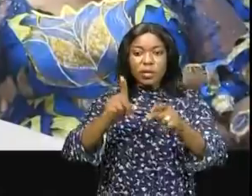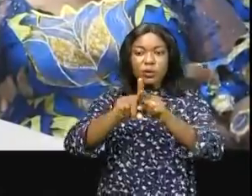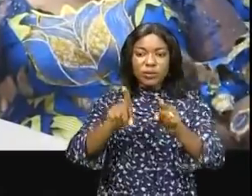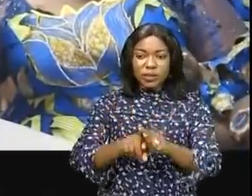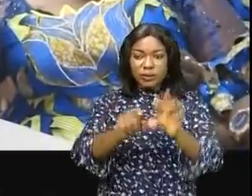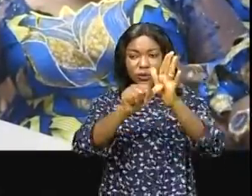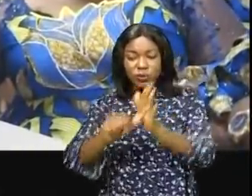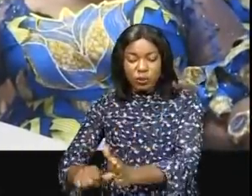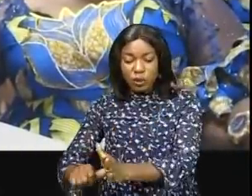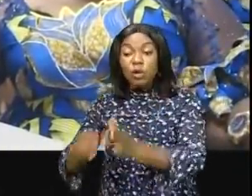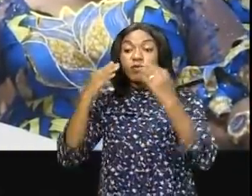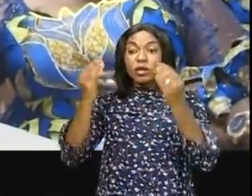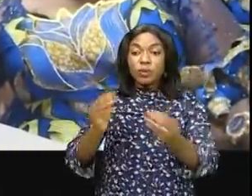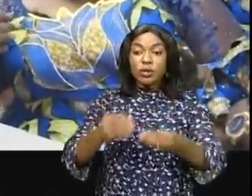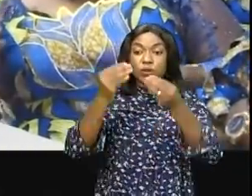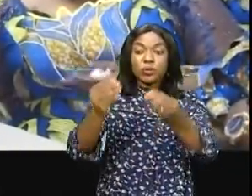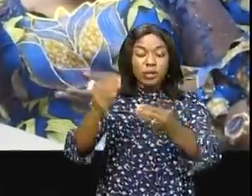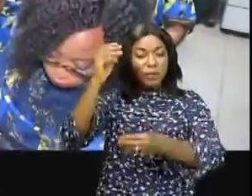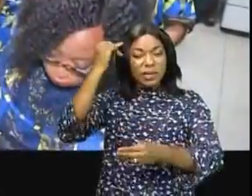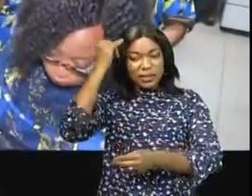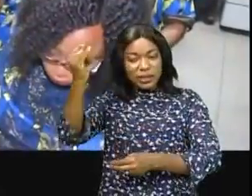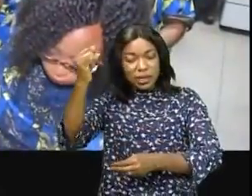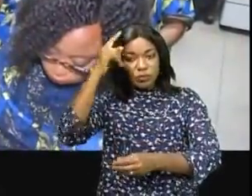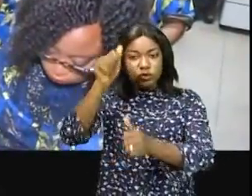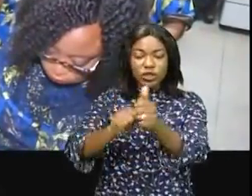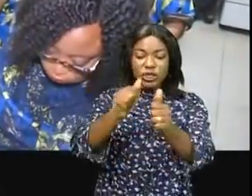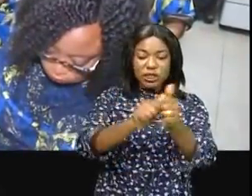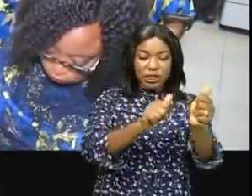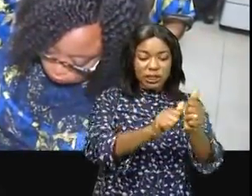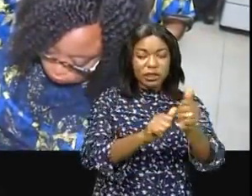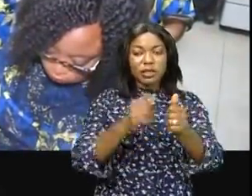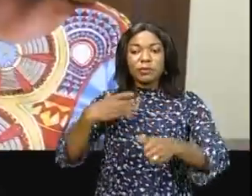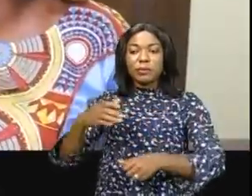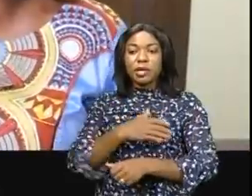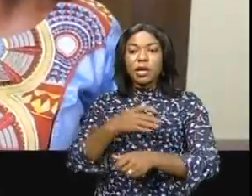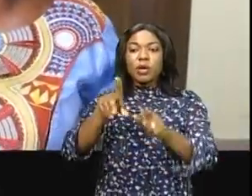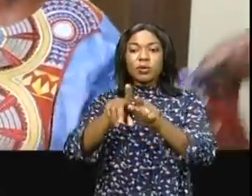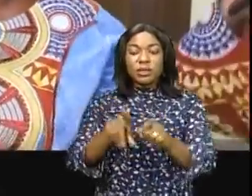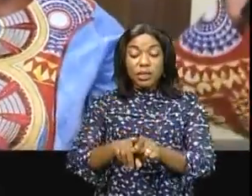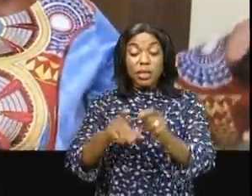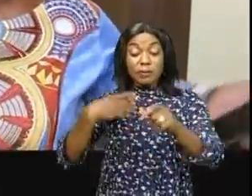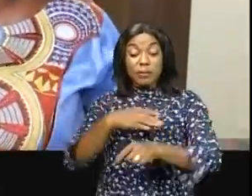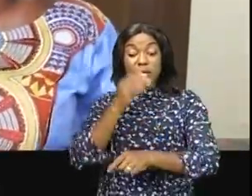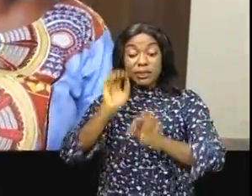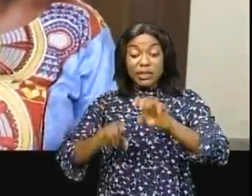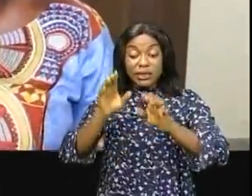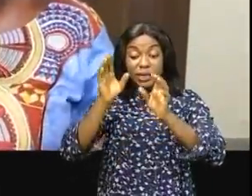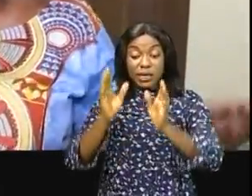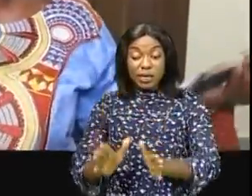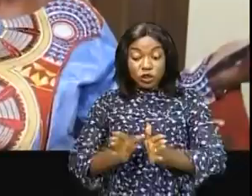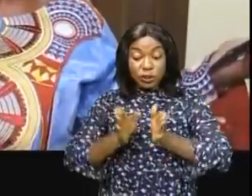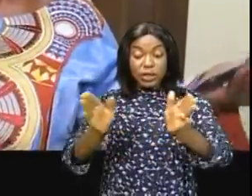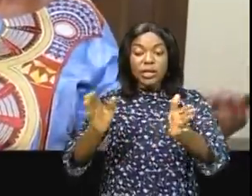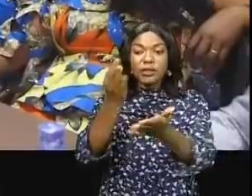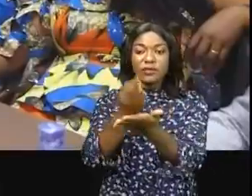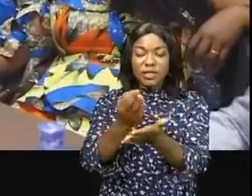l'autocensure afin d'offrir de perspectives pour chacune d'entre elles. La directrice de ressources humaines du secrétariat général de finances